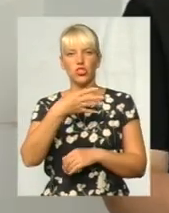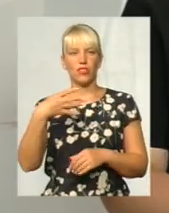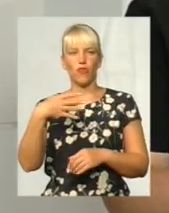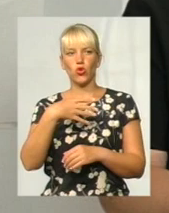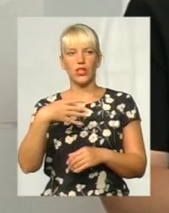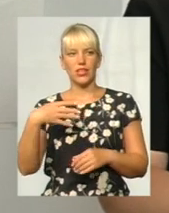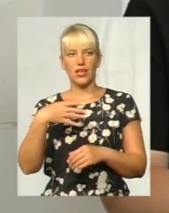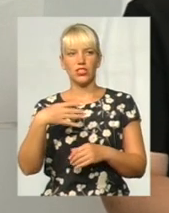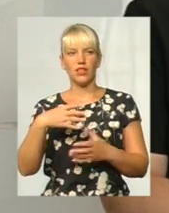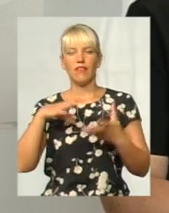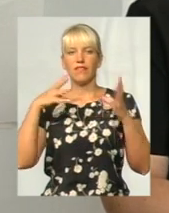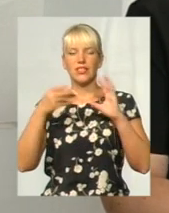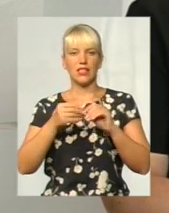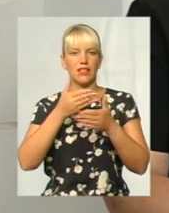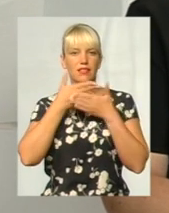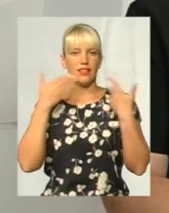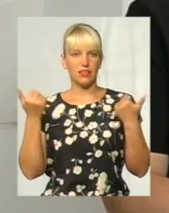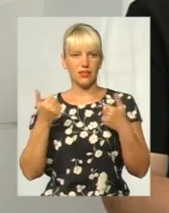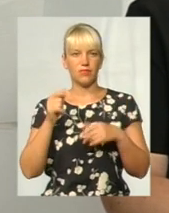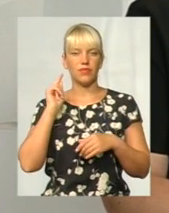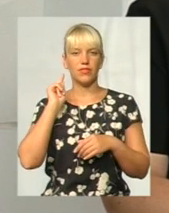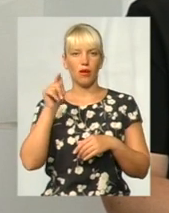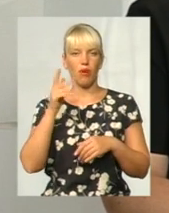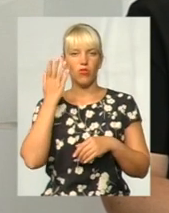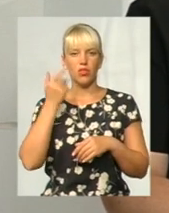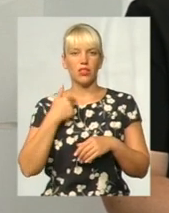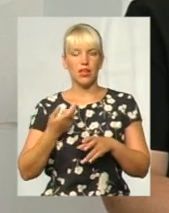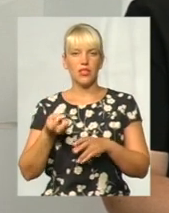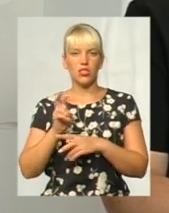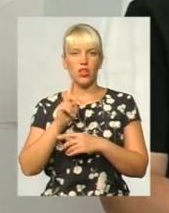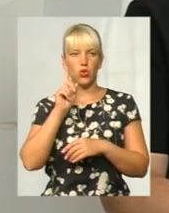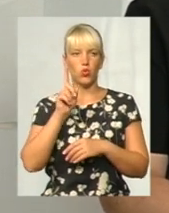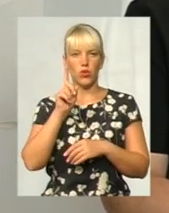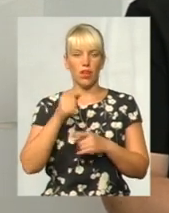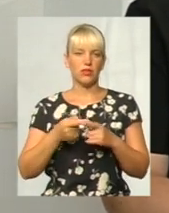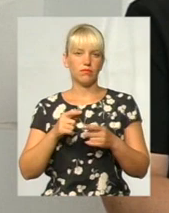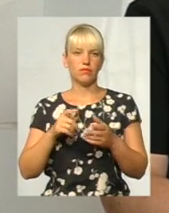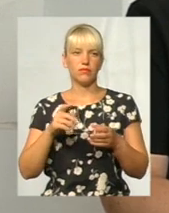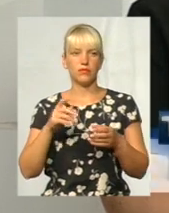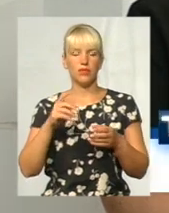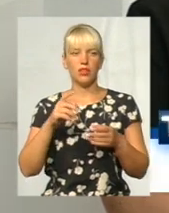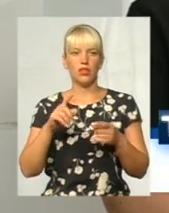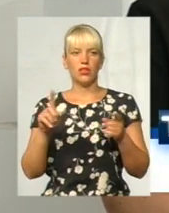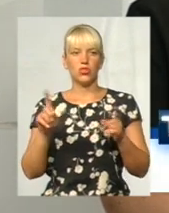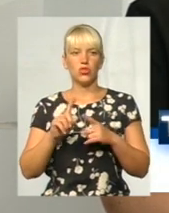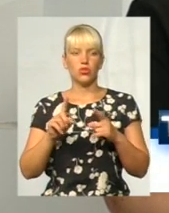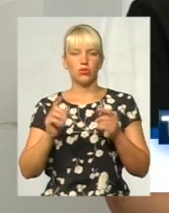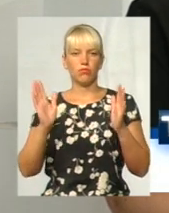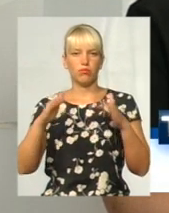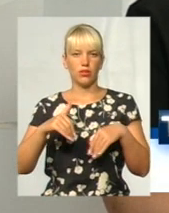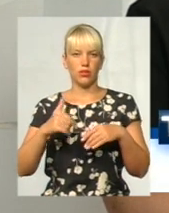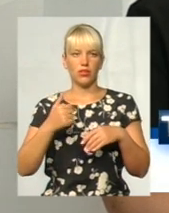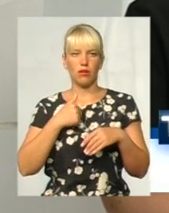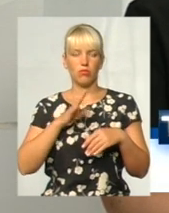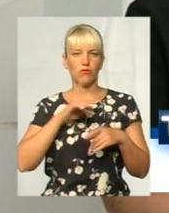Четвертого этажа взагалі немає. Там я, коли зайшла туди, таке відчуття, що туди випала бомба. Я десь тиждень